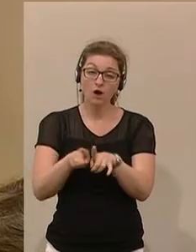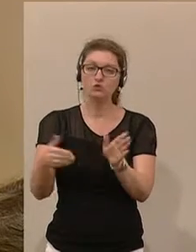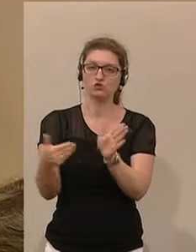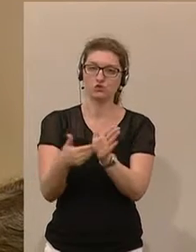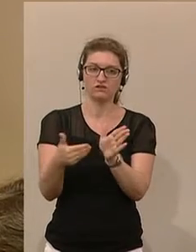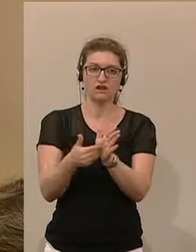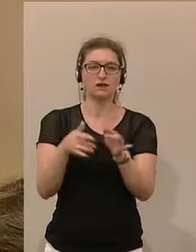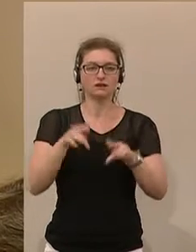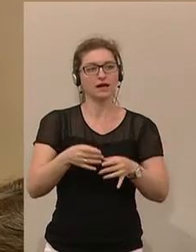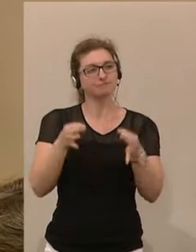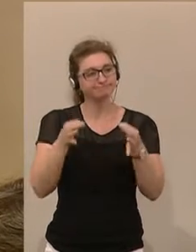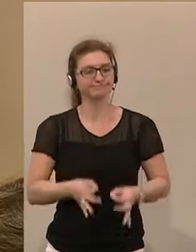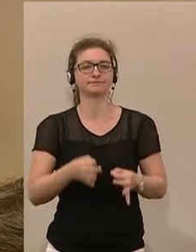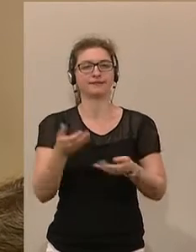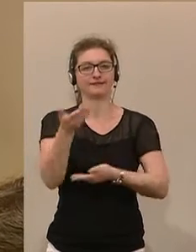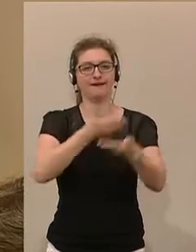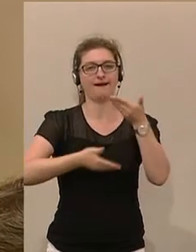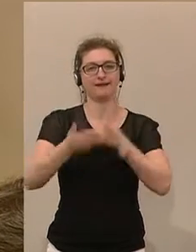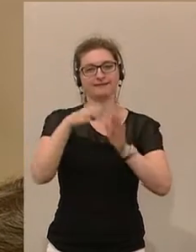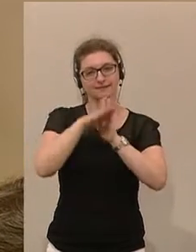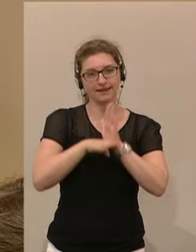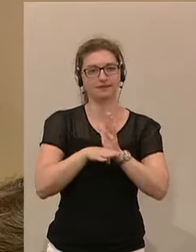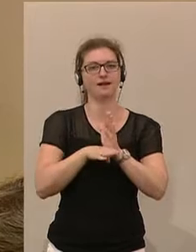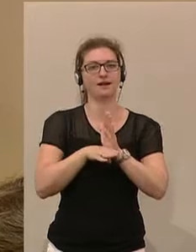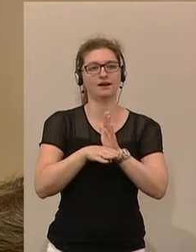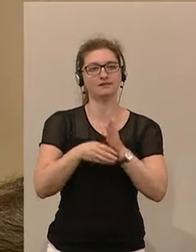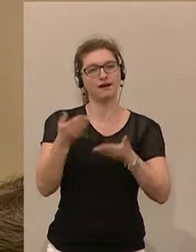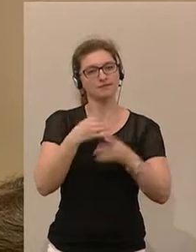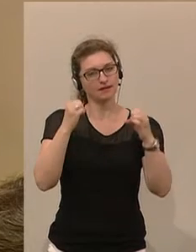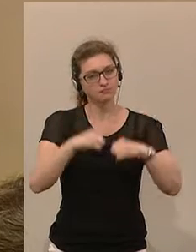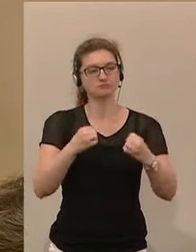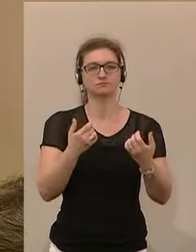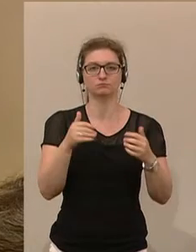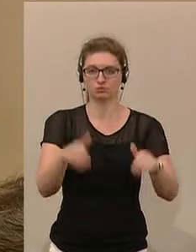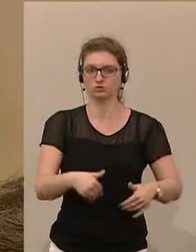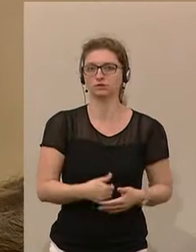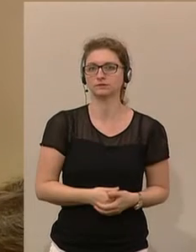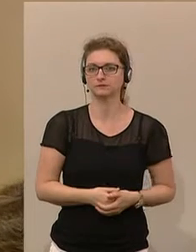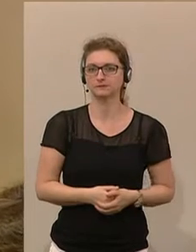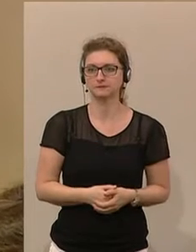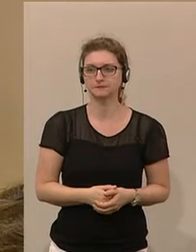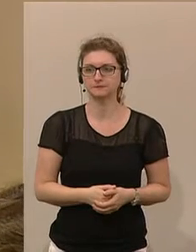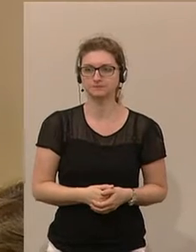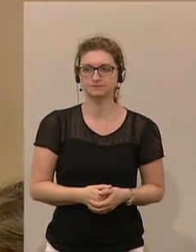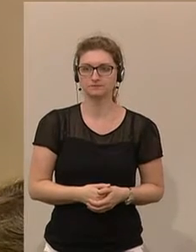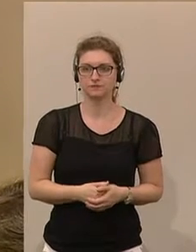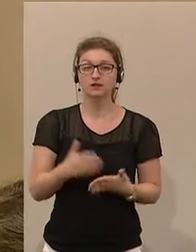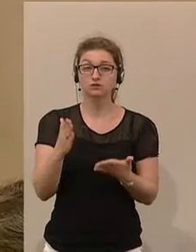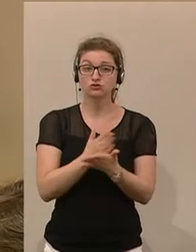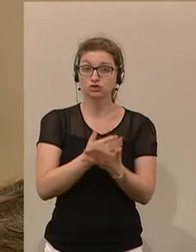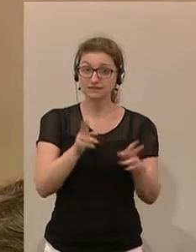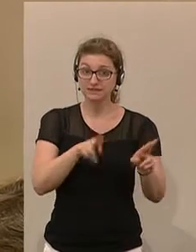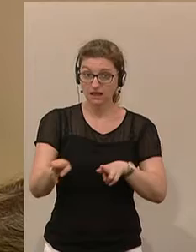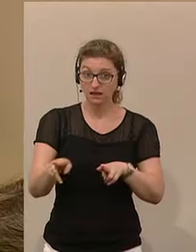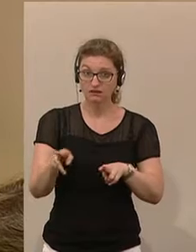ist, entsprechende Handelsregelmente abzuschließen. Die Schiedsgerichte,